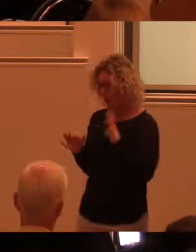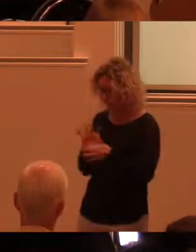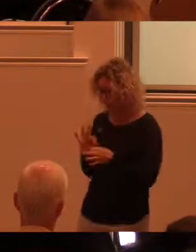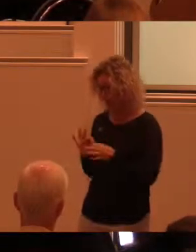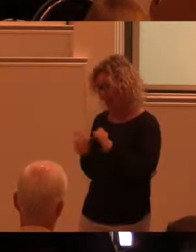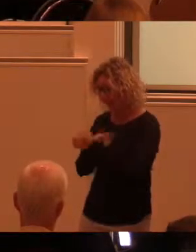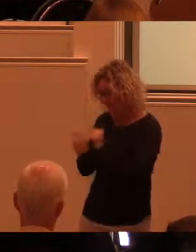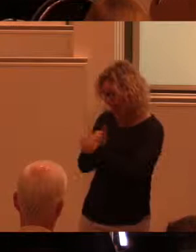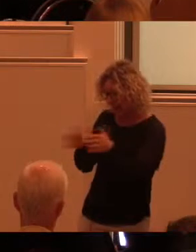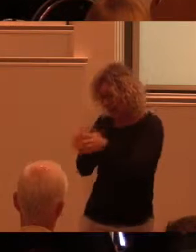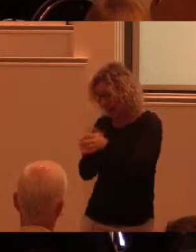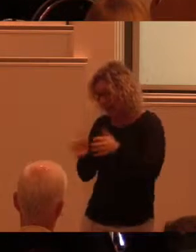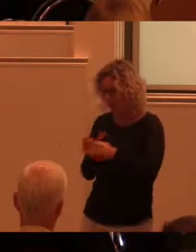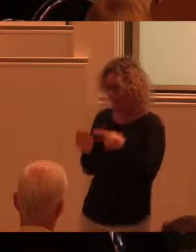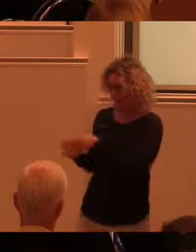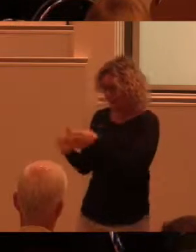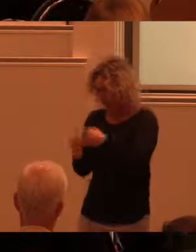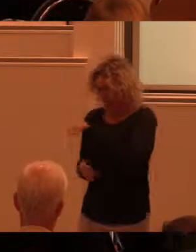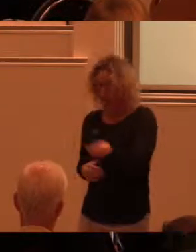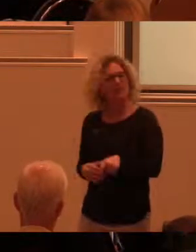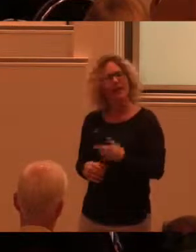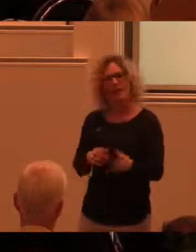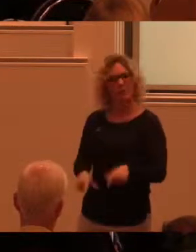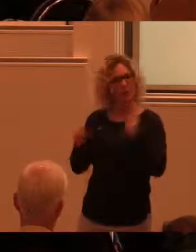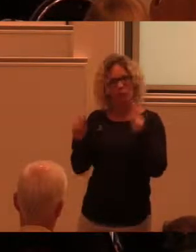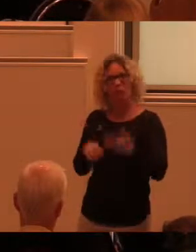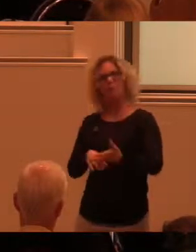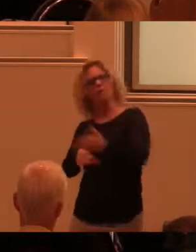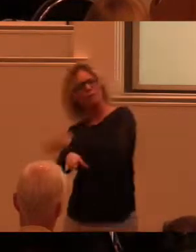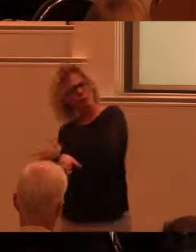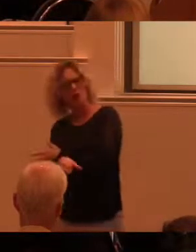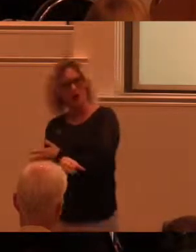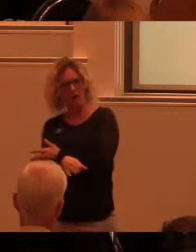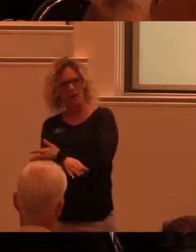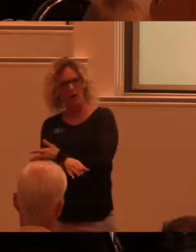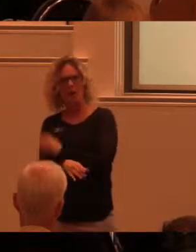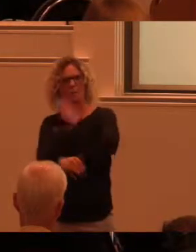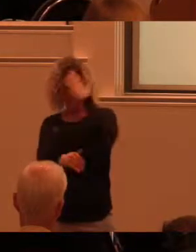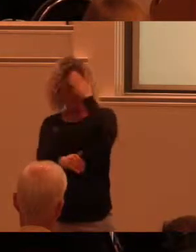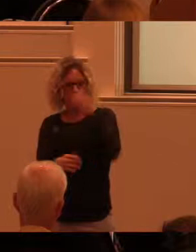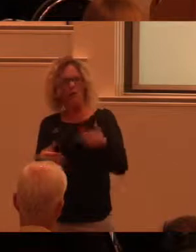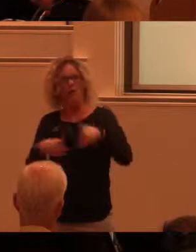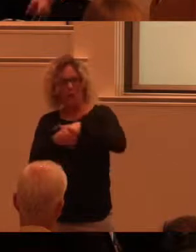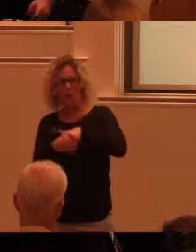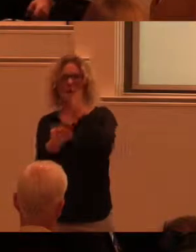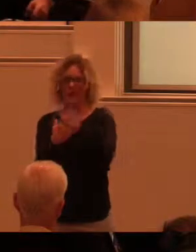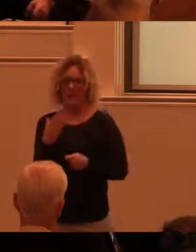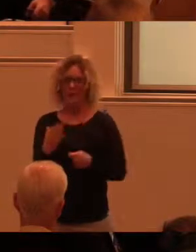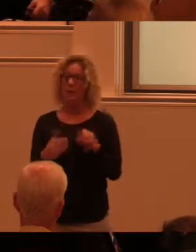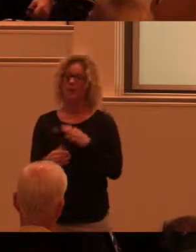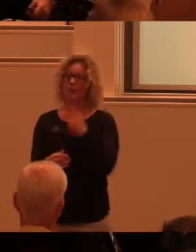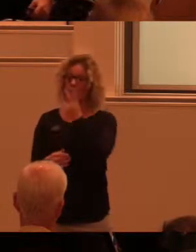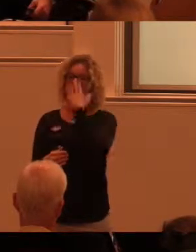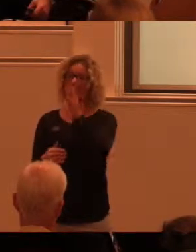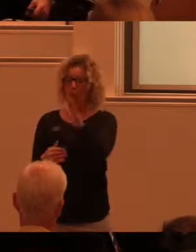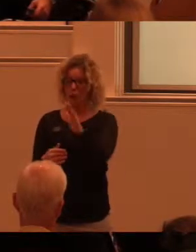det funkar inte av det ena eller andra aspekten. Hur kan vi arbeta med en inkluderande design? Och då är det två attityder bland annat som man